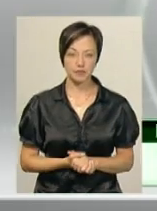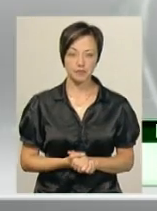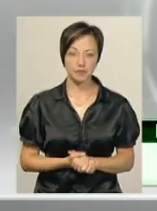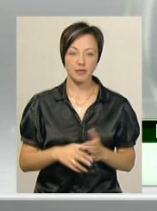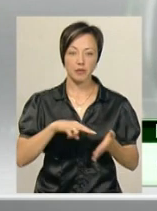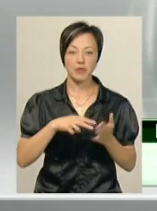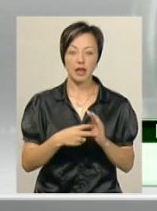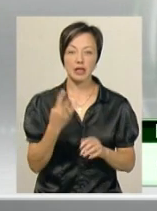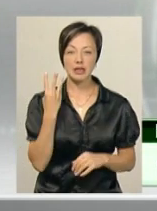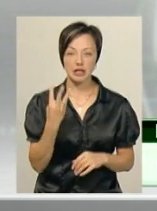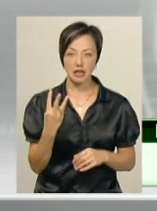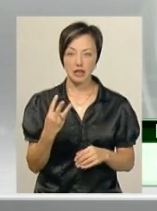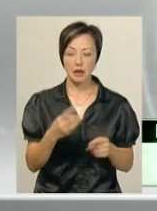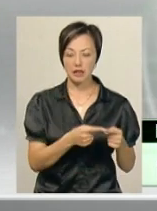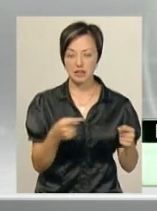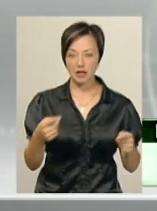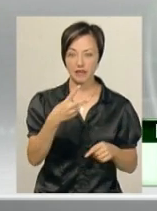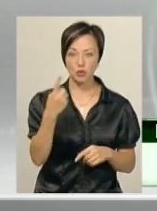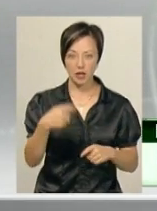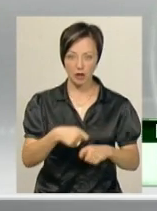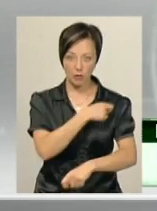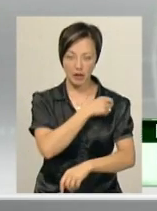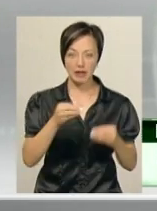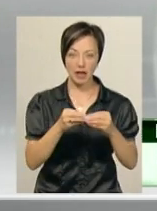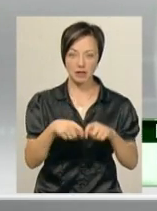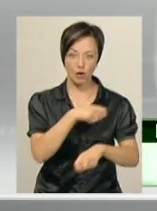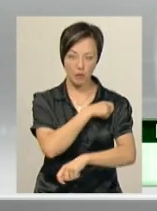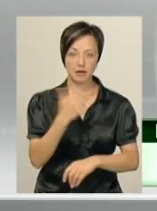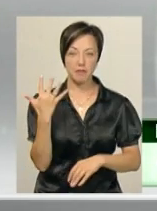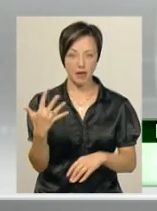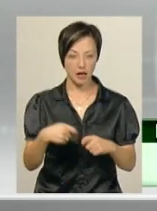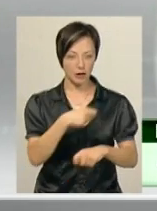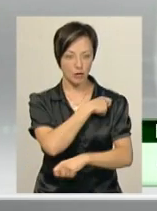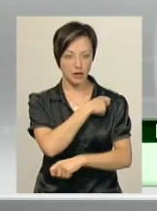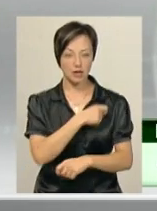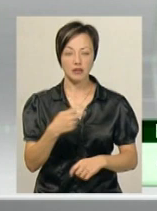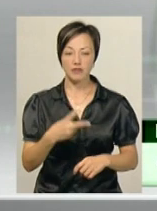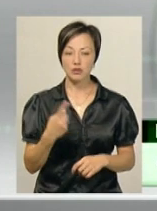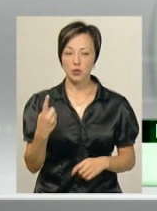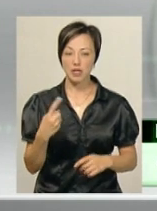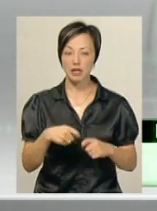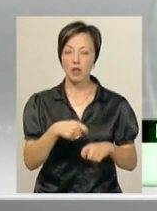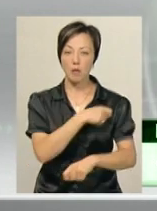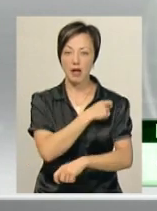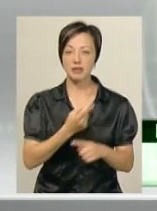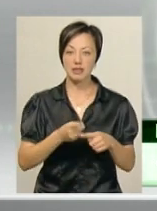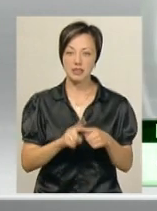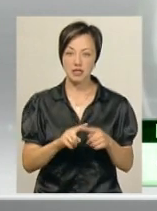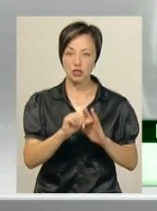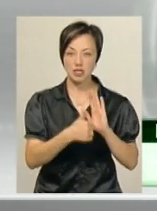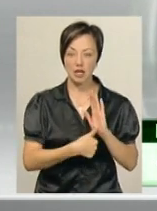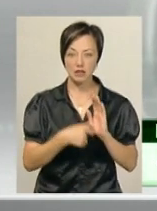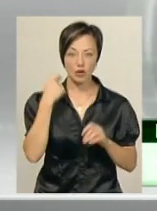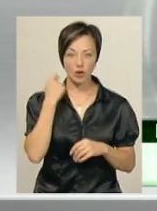Передбачено три дистанції, це на 21 кілометр, 10 кілометрів та 5 кілометрів. На 21 кілометр – це від 16